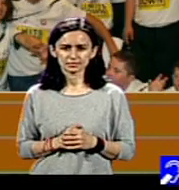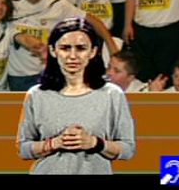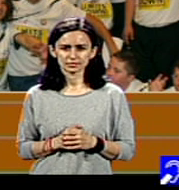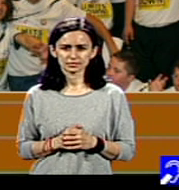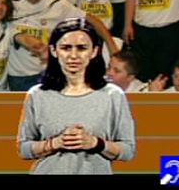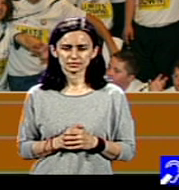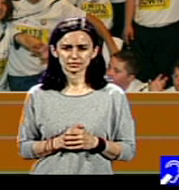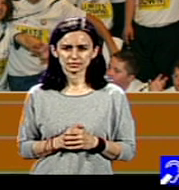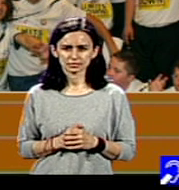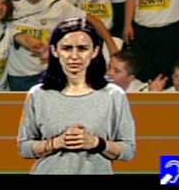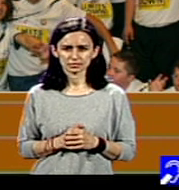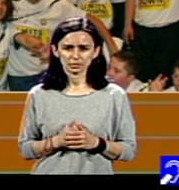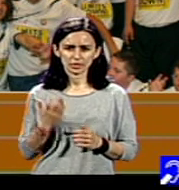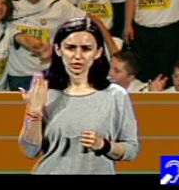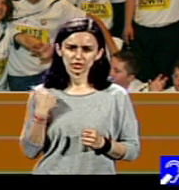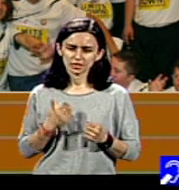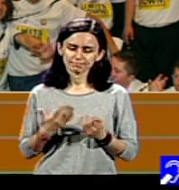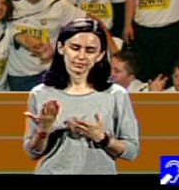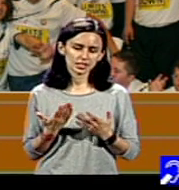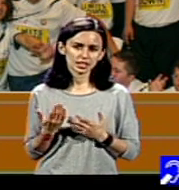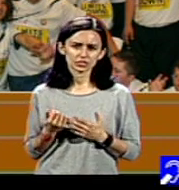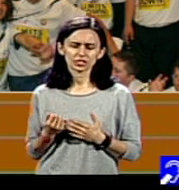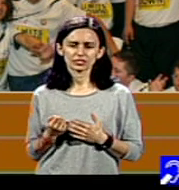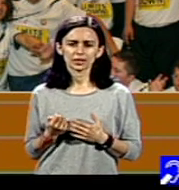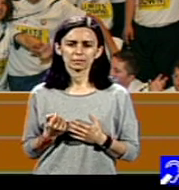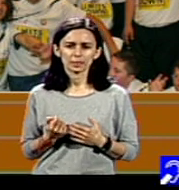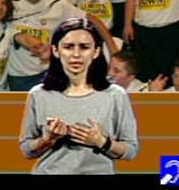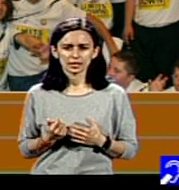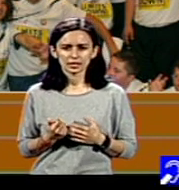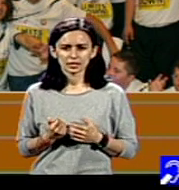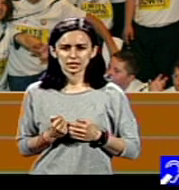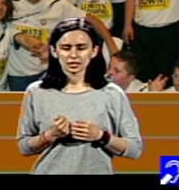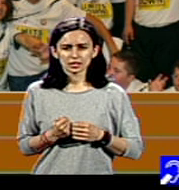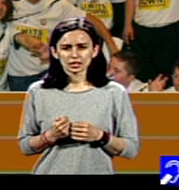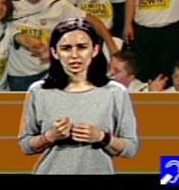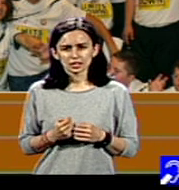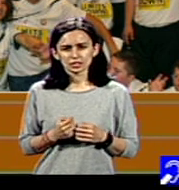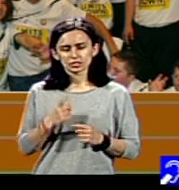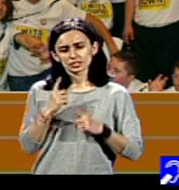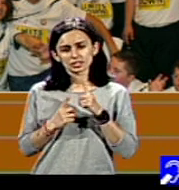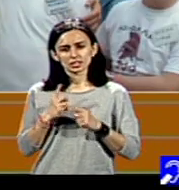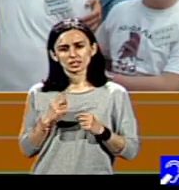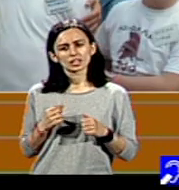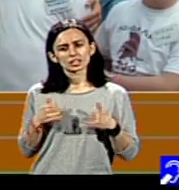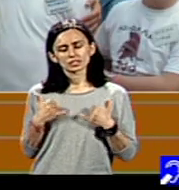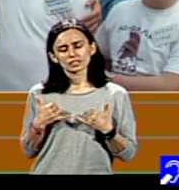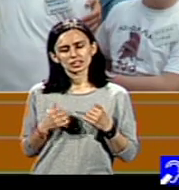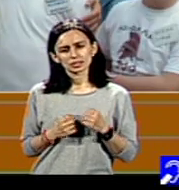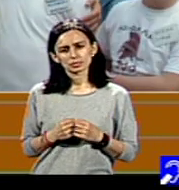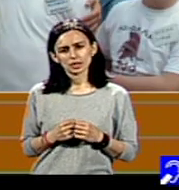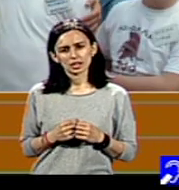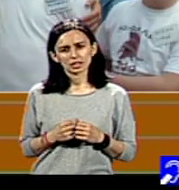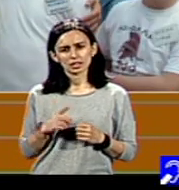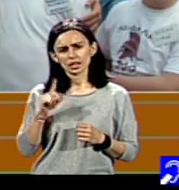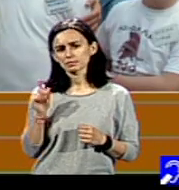Și întotdeauna era ceva, un drog de sare de-așupra lor și dacă se va întâmpla, dacă nu,